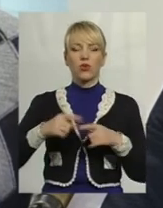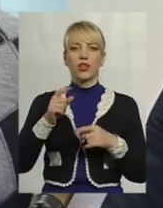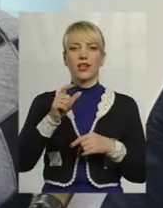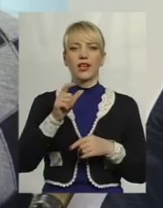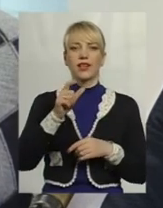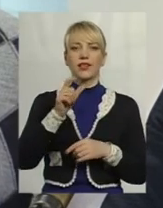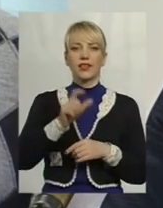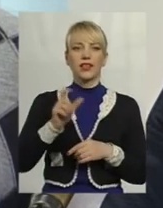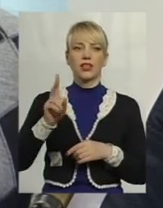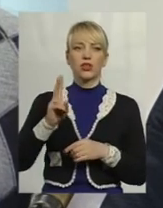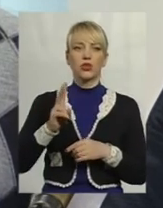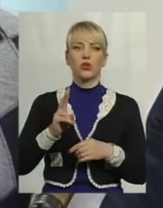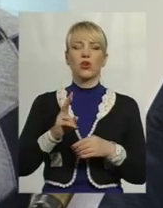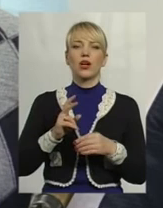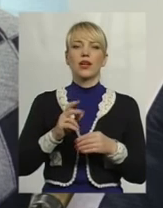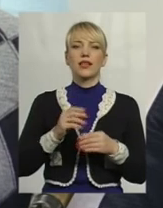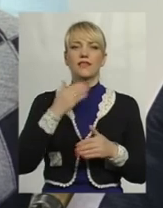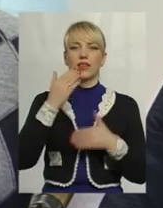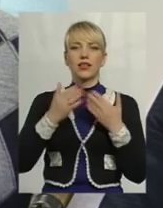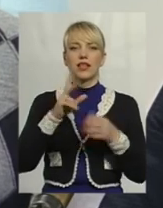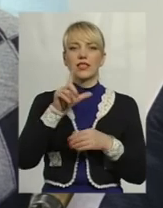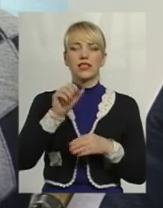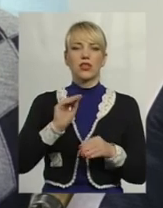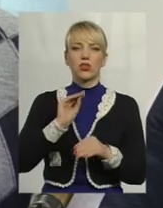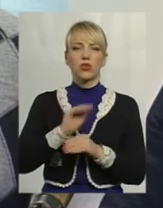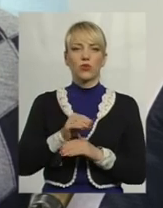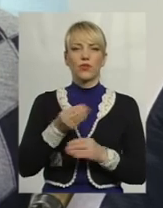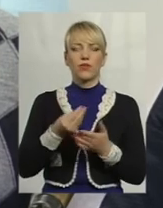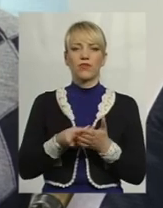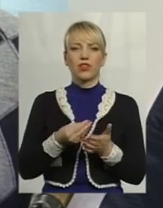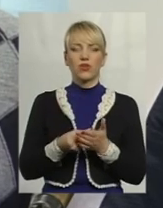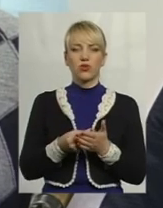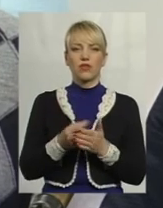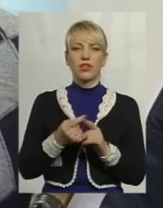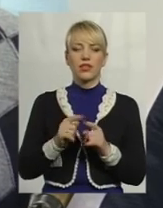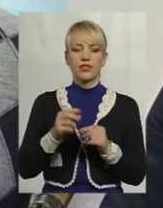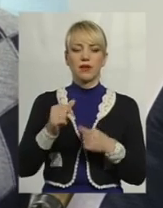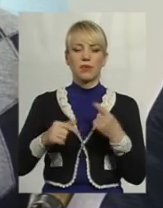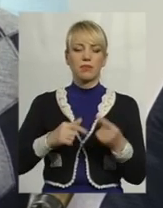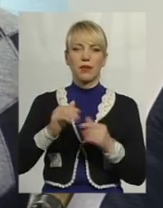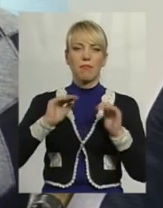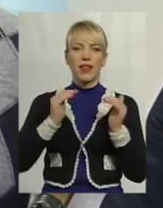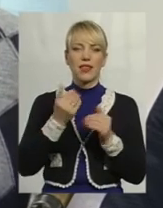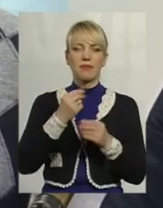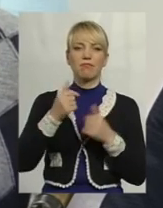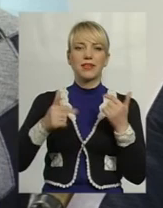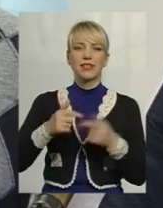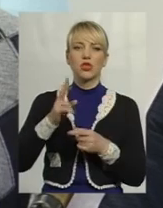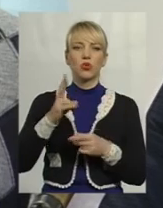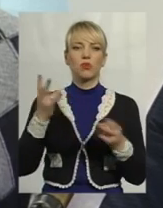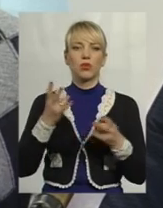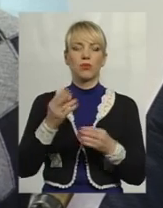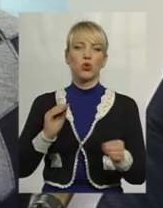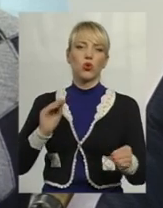звертається за додатковим фінансуванням, це в основному ті підприємці малого бізнесу, яким потрібне додаткове